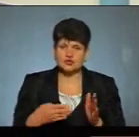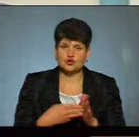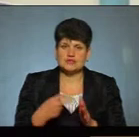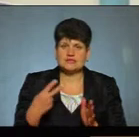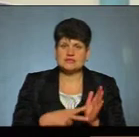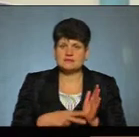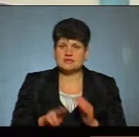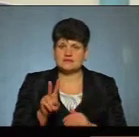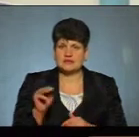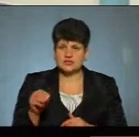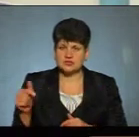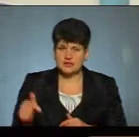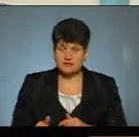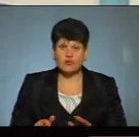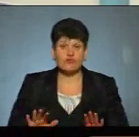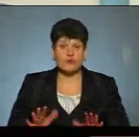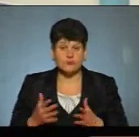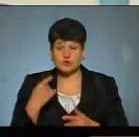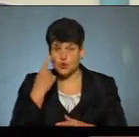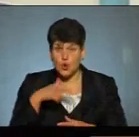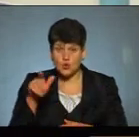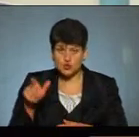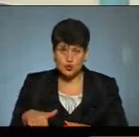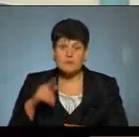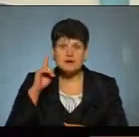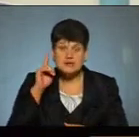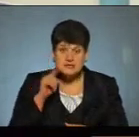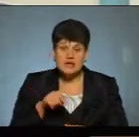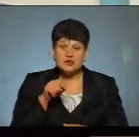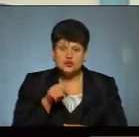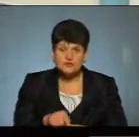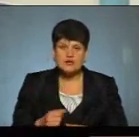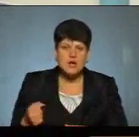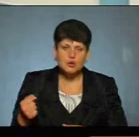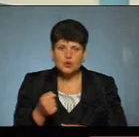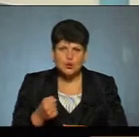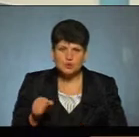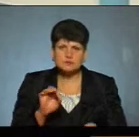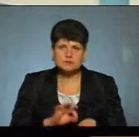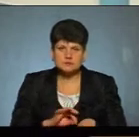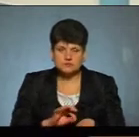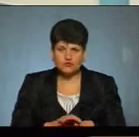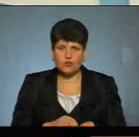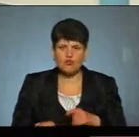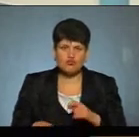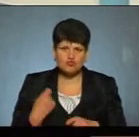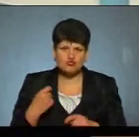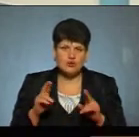У випадку, якщо особа, знаючи про те, що вона є носій вірусу, порушує такі правила, і